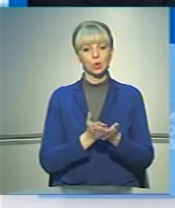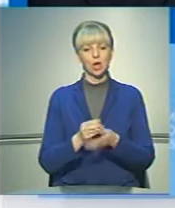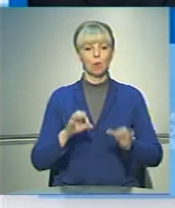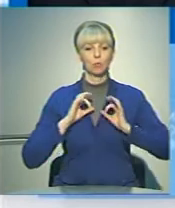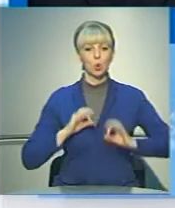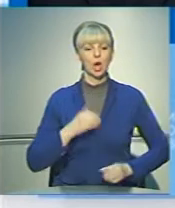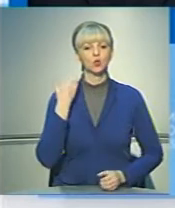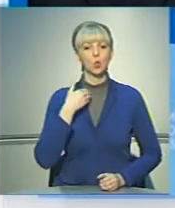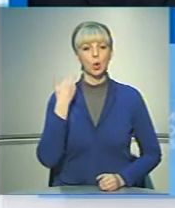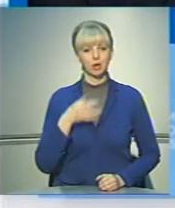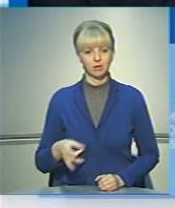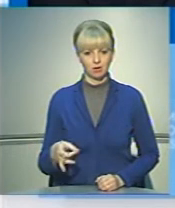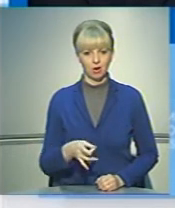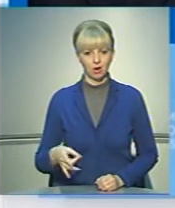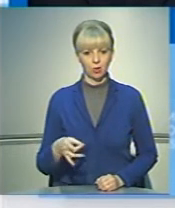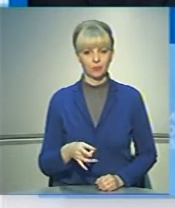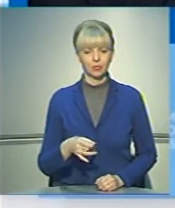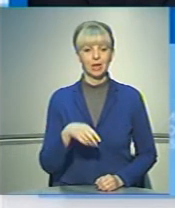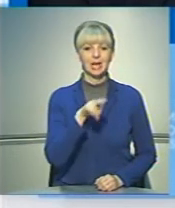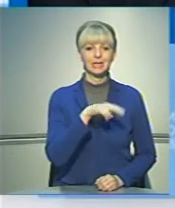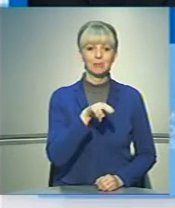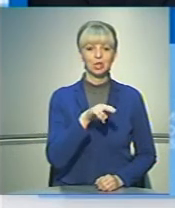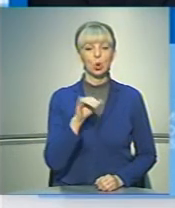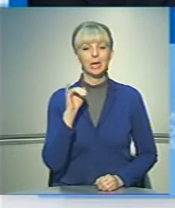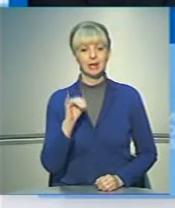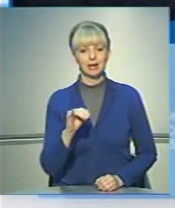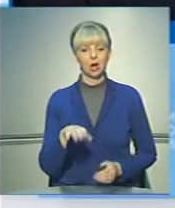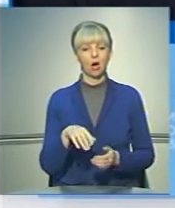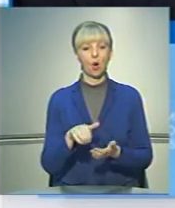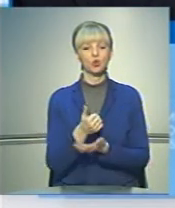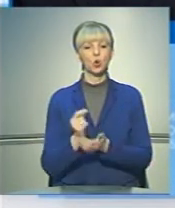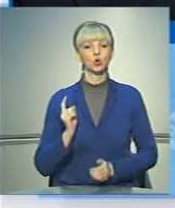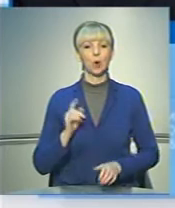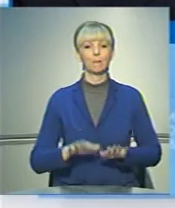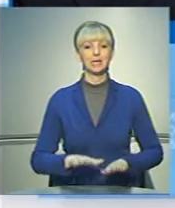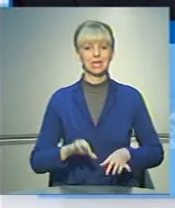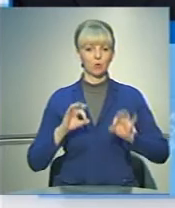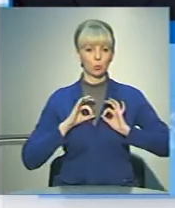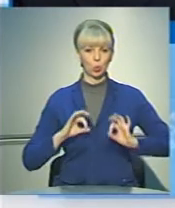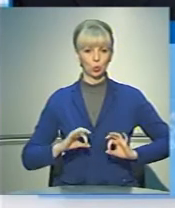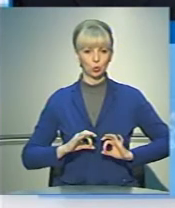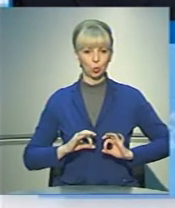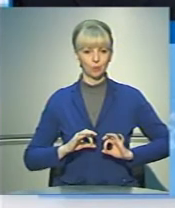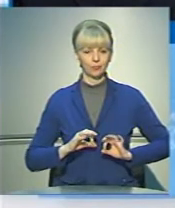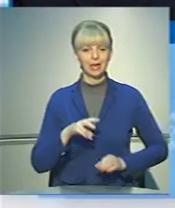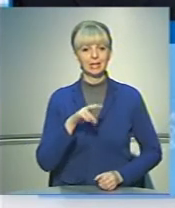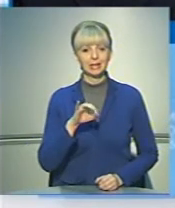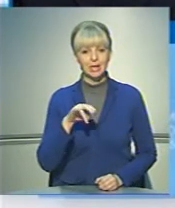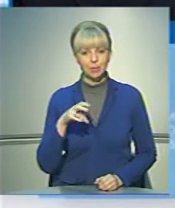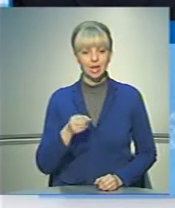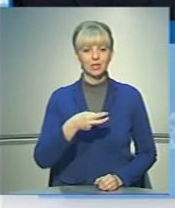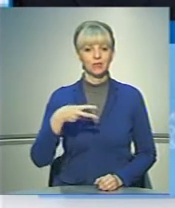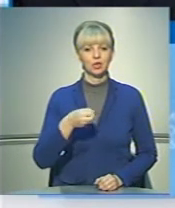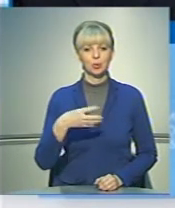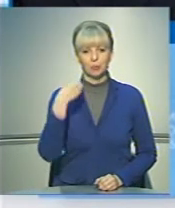прокурора Сокирянського району. Дмитро Ілліка очолить Стороженецьку місцеву прокуратуру. З липня 2015